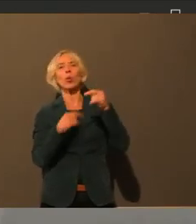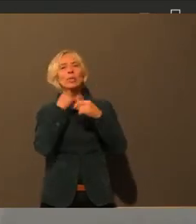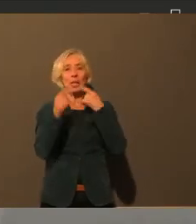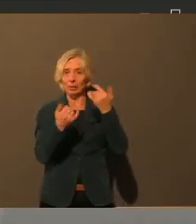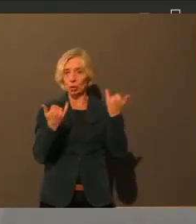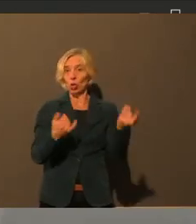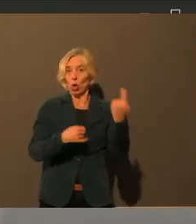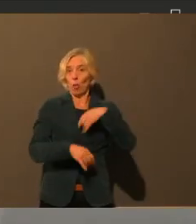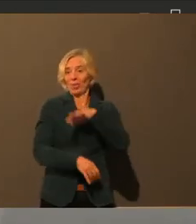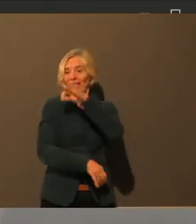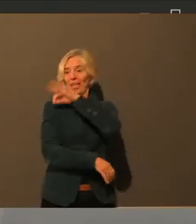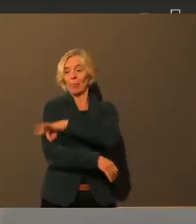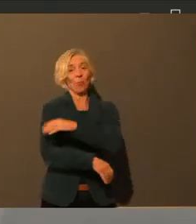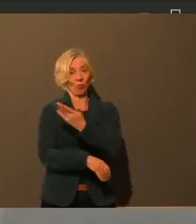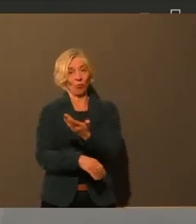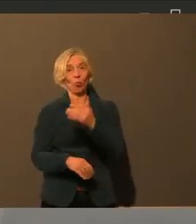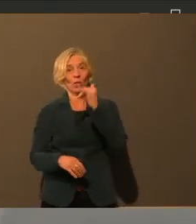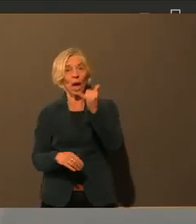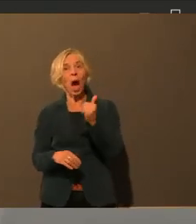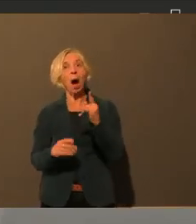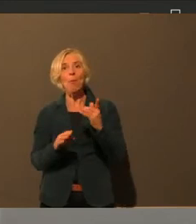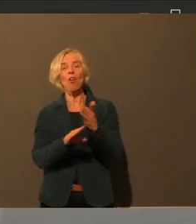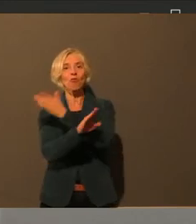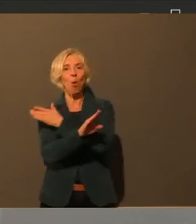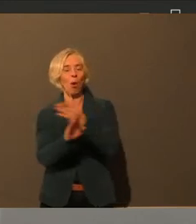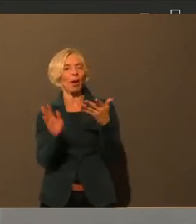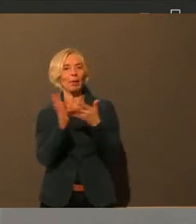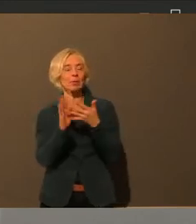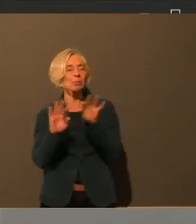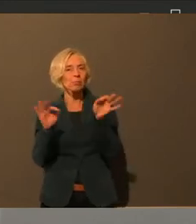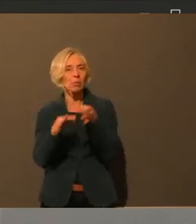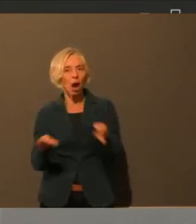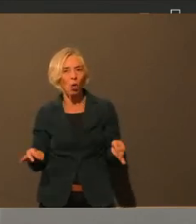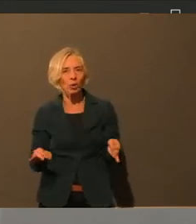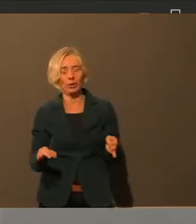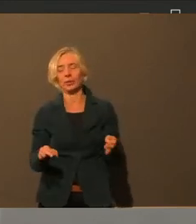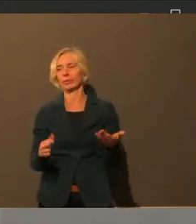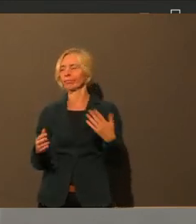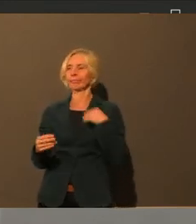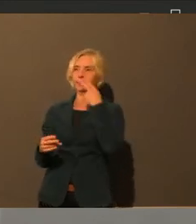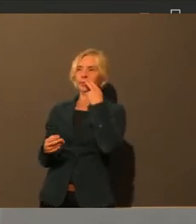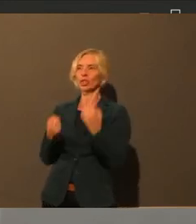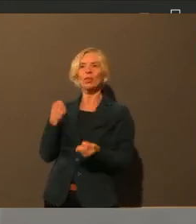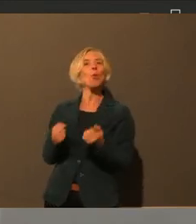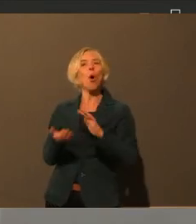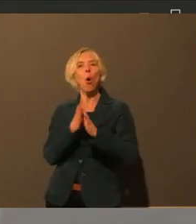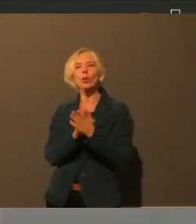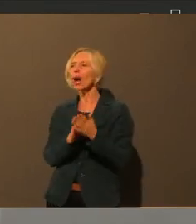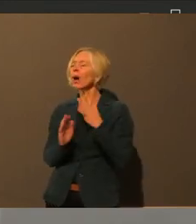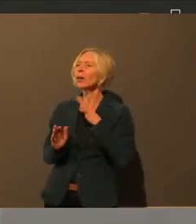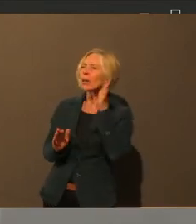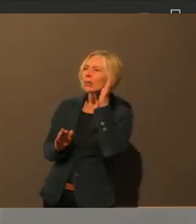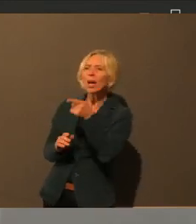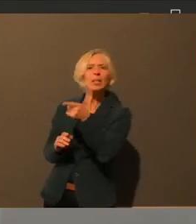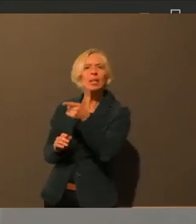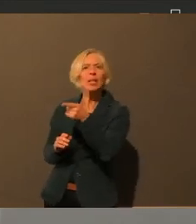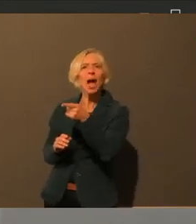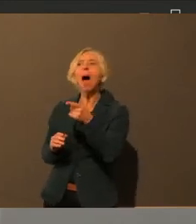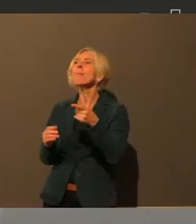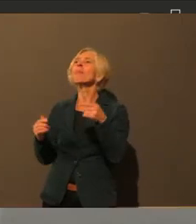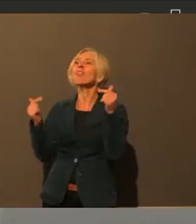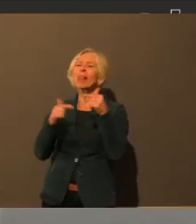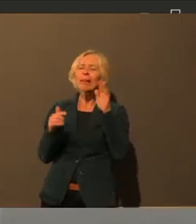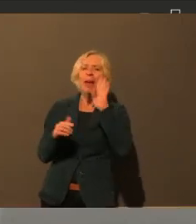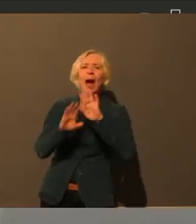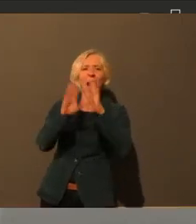dem Bekanntenkreis solche Informationen mitbekommt, oder bei Pflegeheimen darf der Test drei Tage alt sein. Es geht einfach